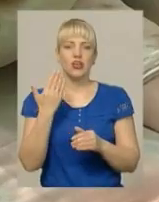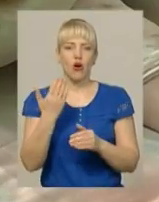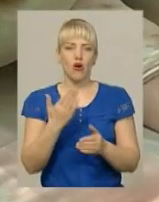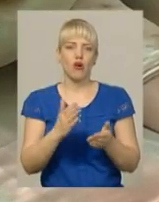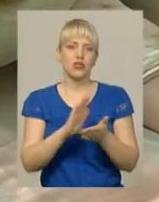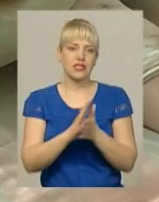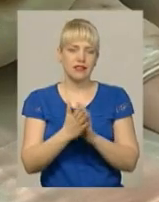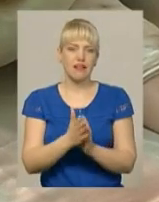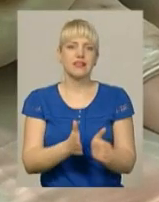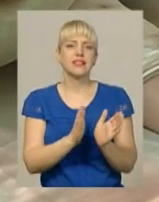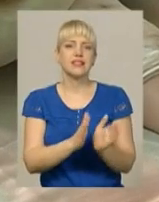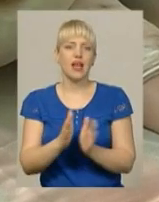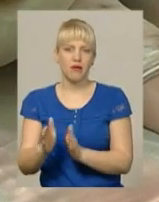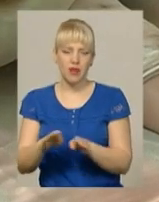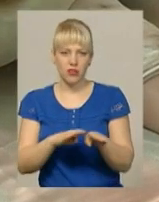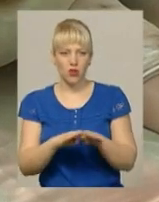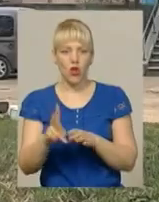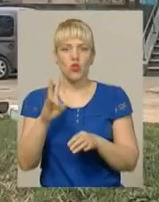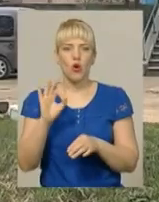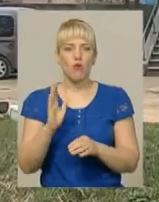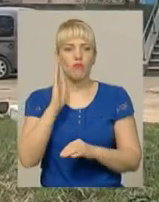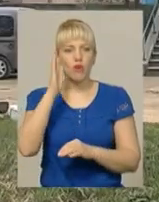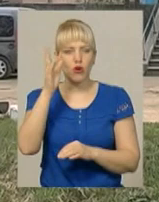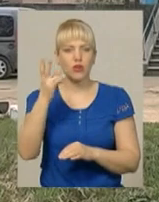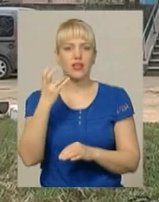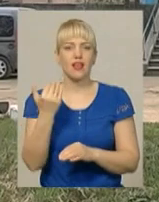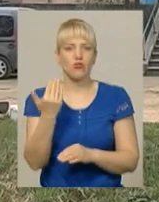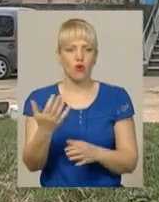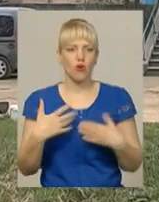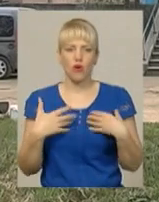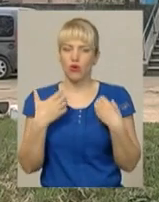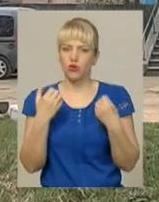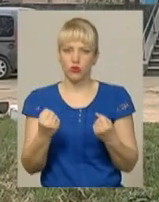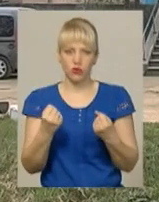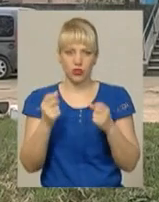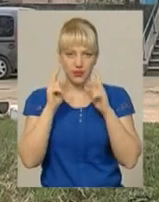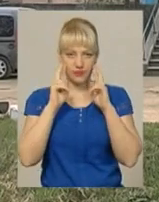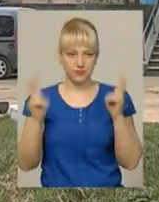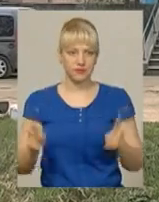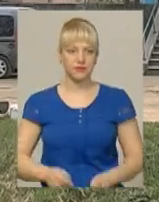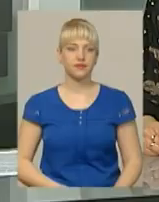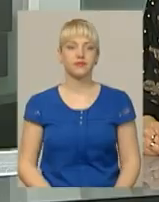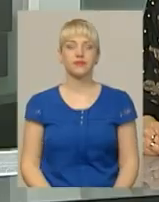але прогнозів щодо його одужання тут не роблять. Михайло Жила, Тетяна Пресекар, Юрій Чорний. Новини Поділля Центр.